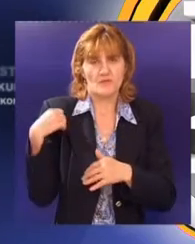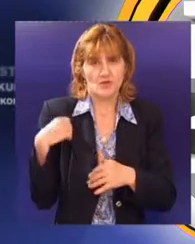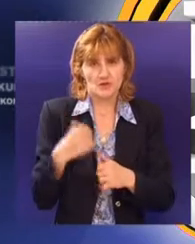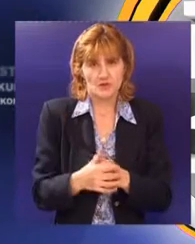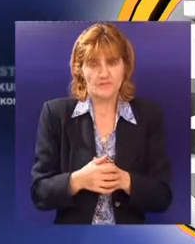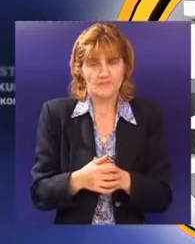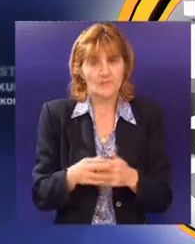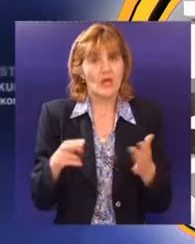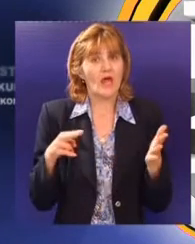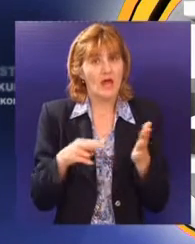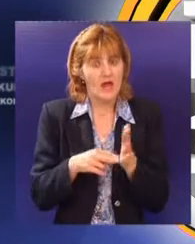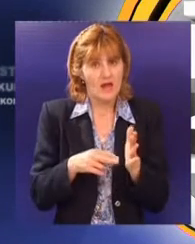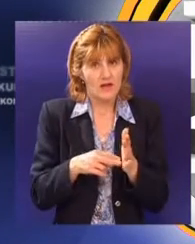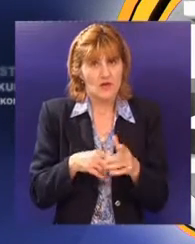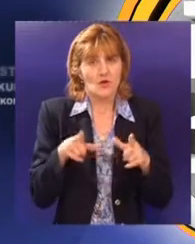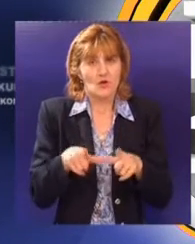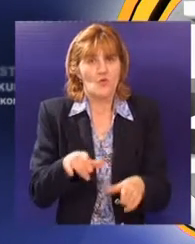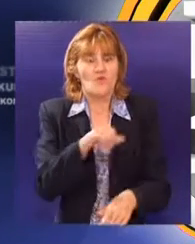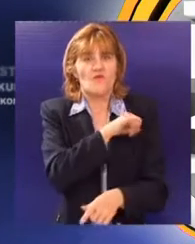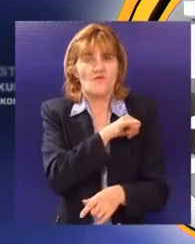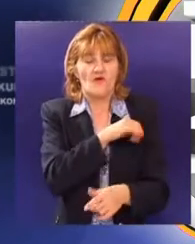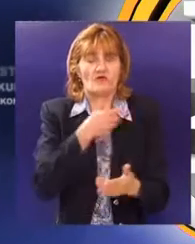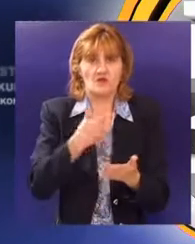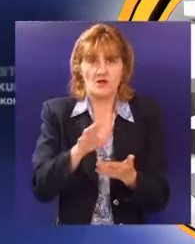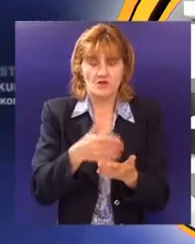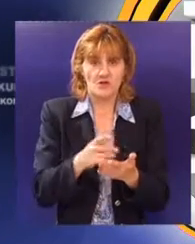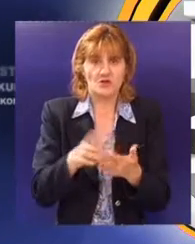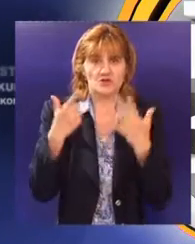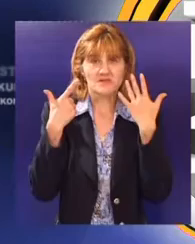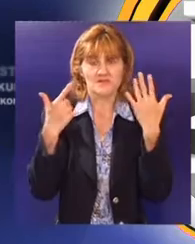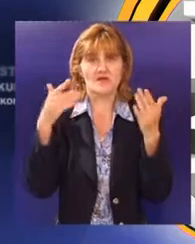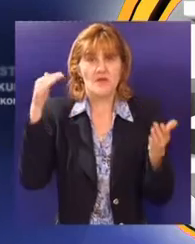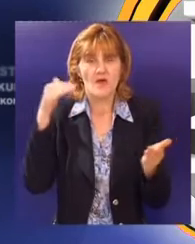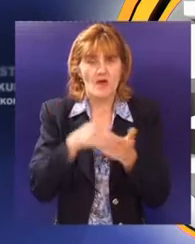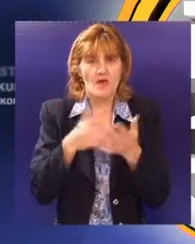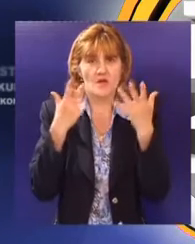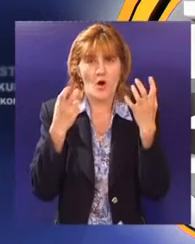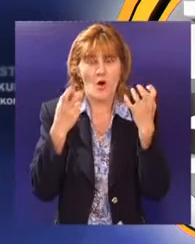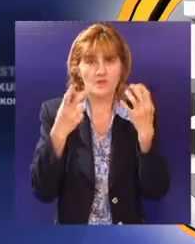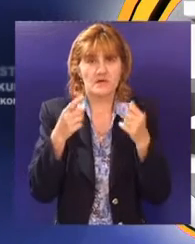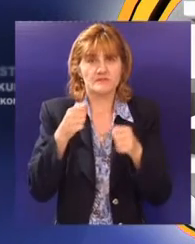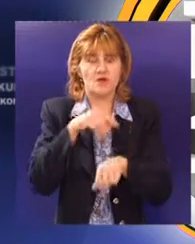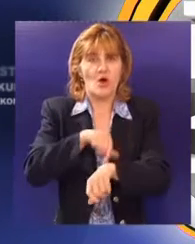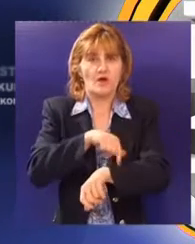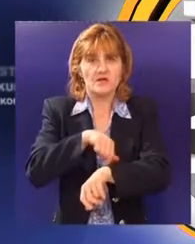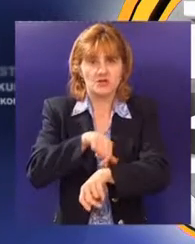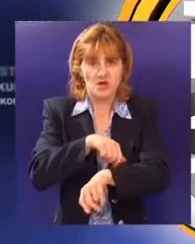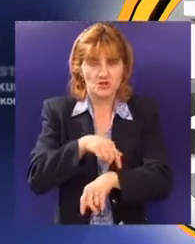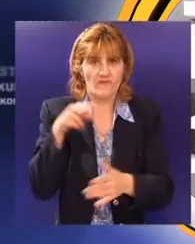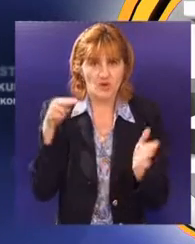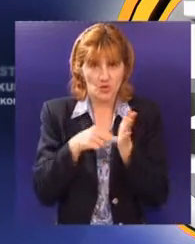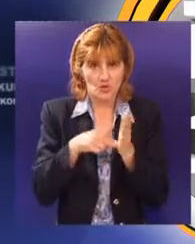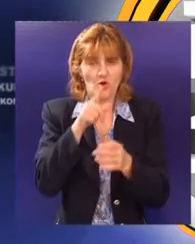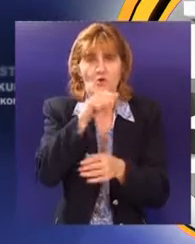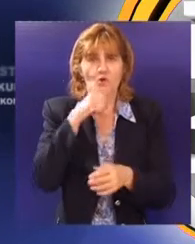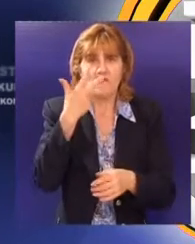potrošnje električne energije za potrošače u Vojvodini predviđa se neto potrošnje od 7.870 gigavat časova što je za 3